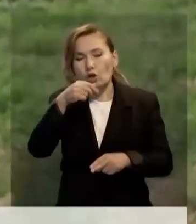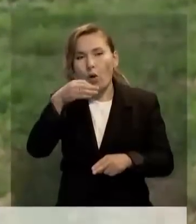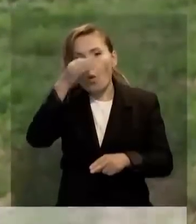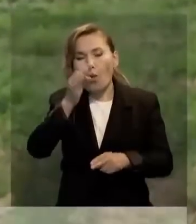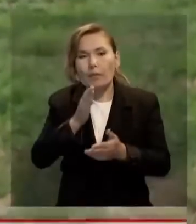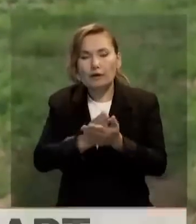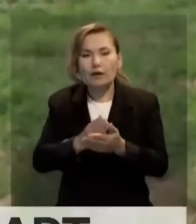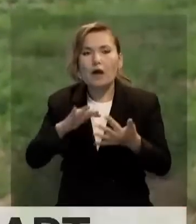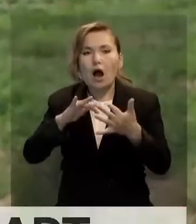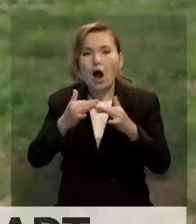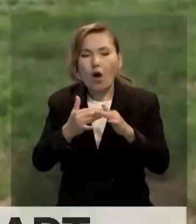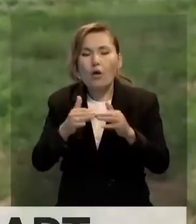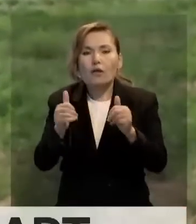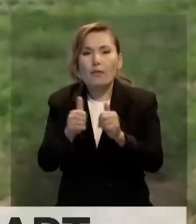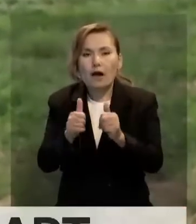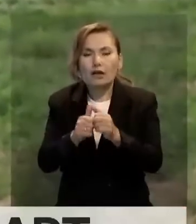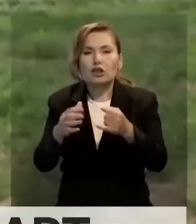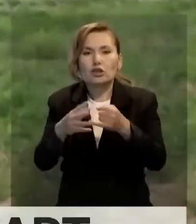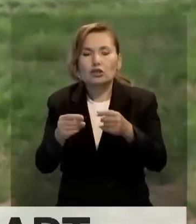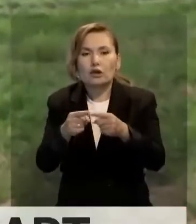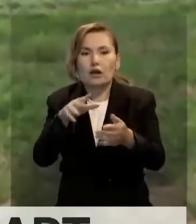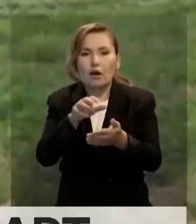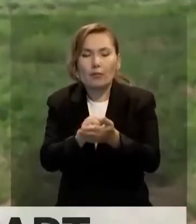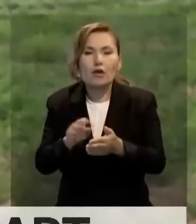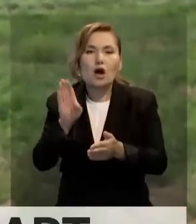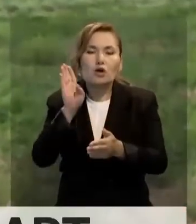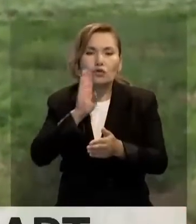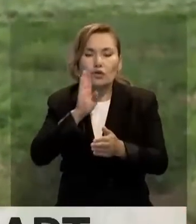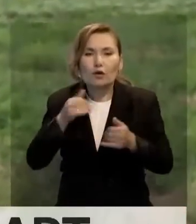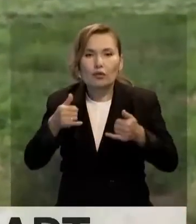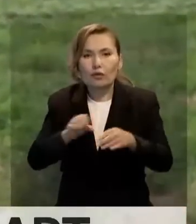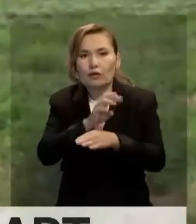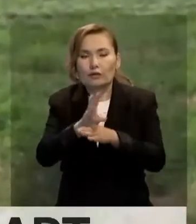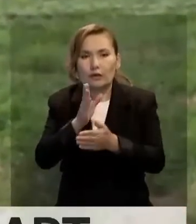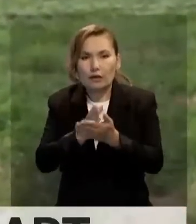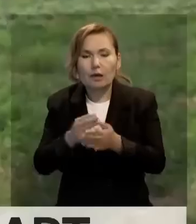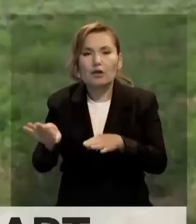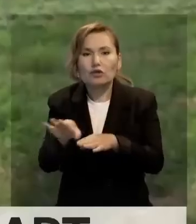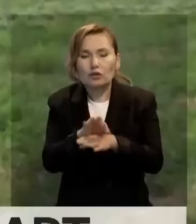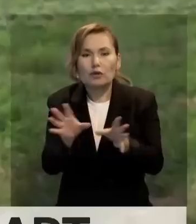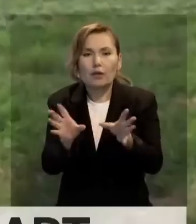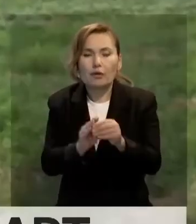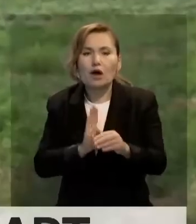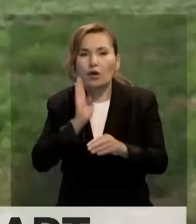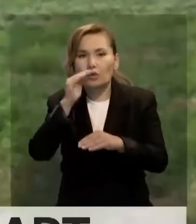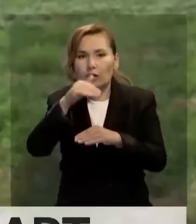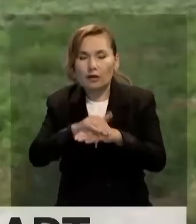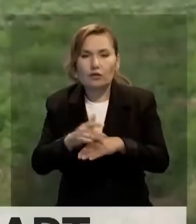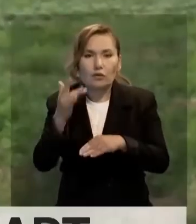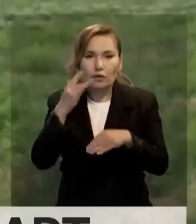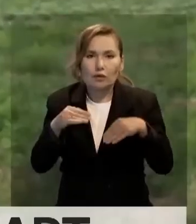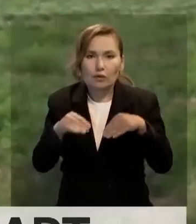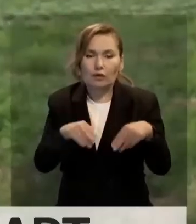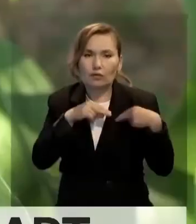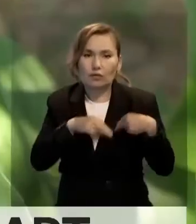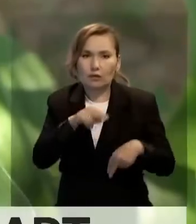маңынан жер алғалы тамшылатып сұғару жүйесін сатып алдым. Бау бақша ерекше күтімді қажет етеді. Жолдасы мен бірге таңнан кешкедейін күтіп баптап